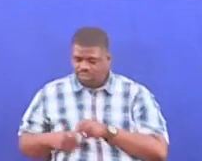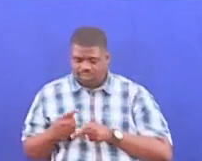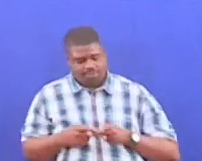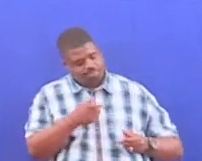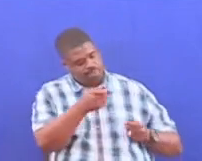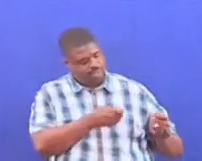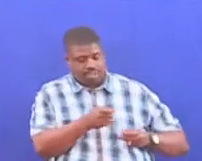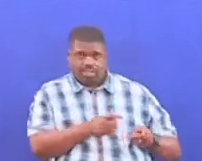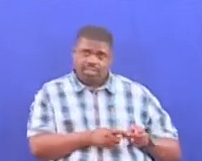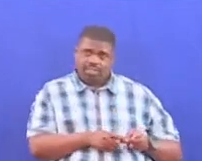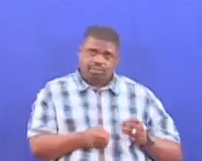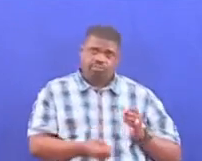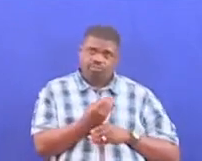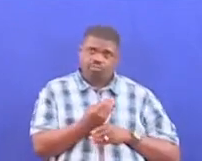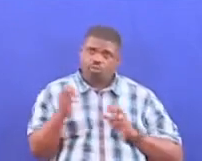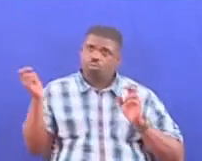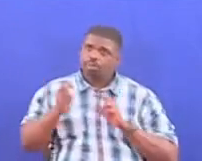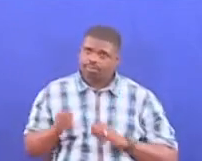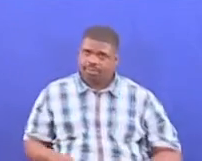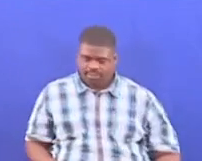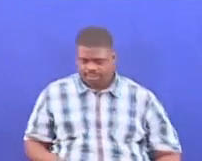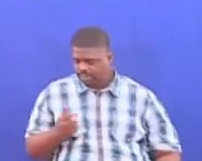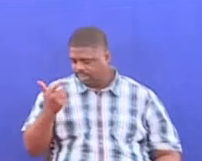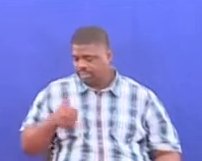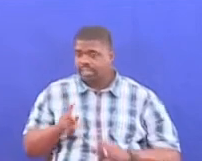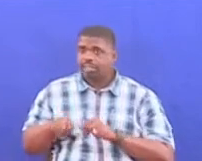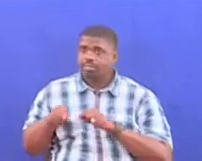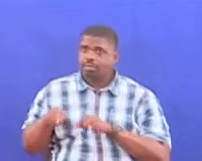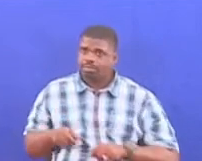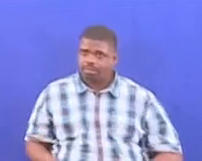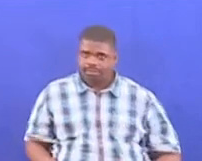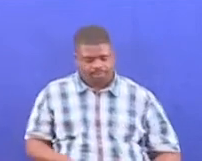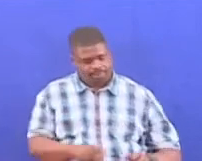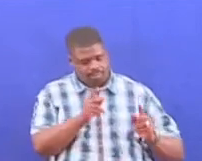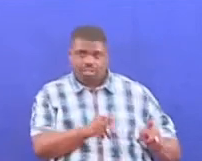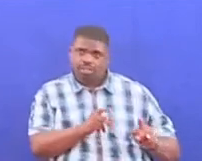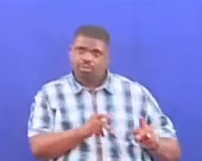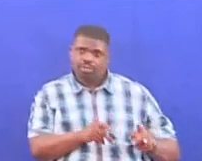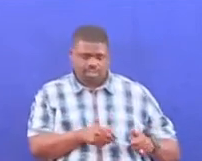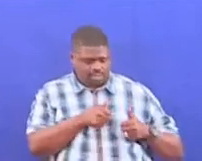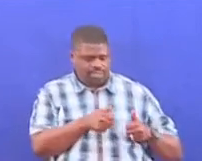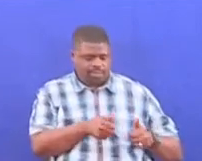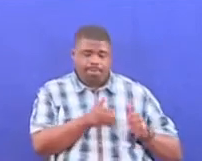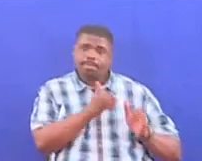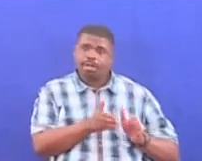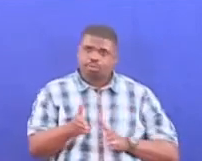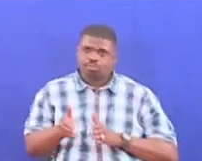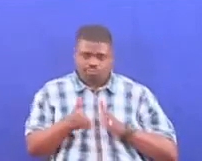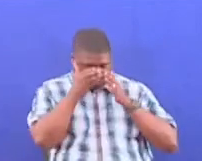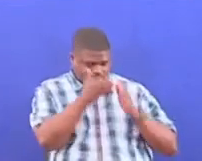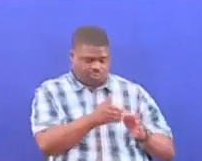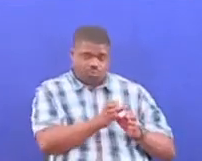magali Na tumika pia kufa umeme, gesi asili Na tunayo hapa Tanzania Kwa kawaide nitaajia mpango ujielekeze zaidi